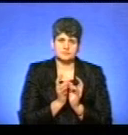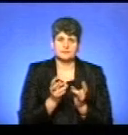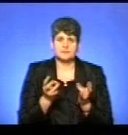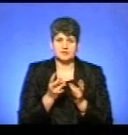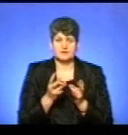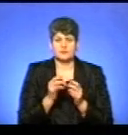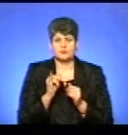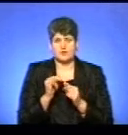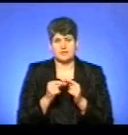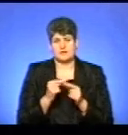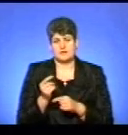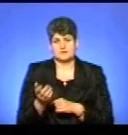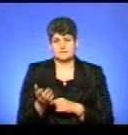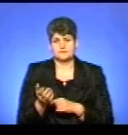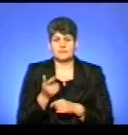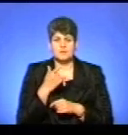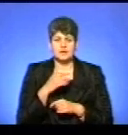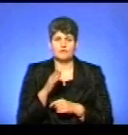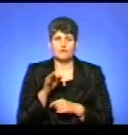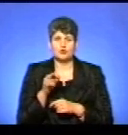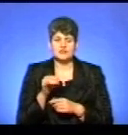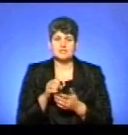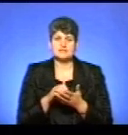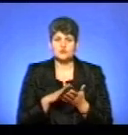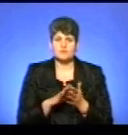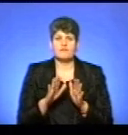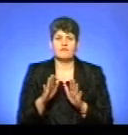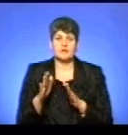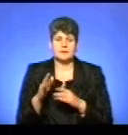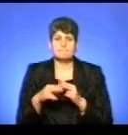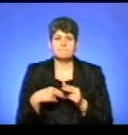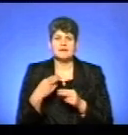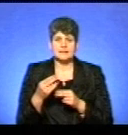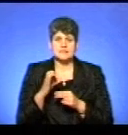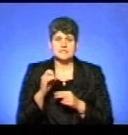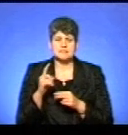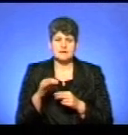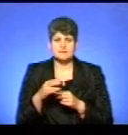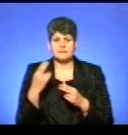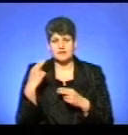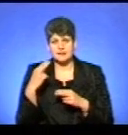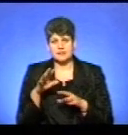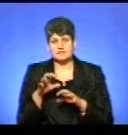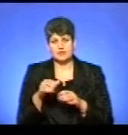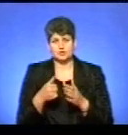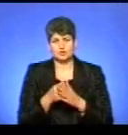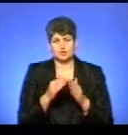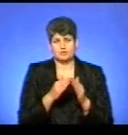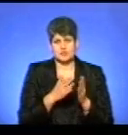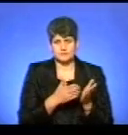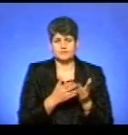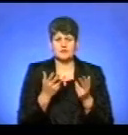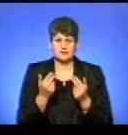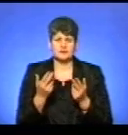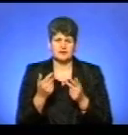негативних наслідків. Пане Володимире, чи зафіксовані випадки передачі сказу від диких тварин домашнім? Звичайно, що так.